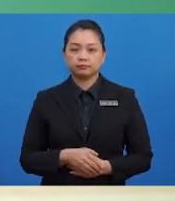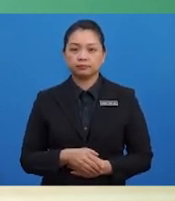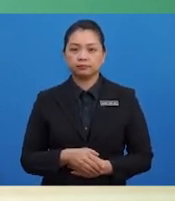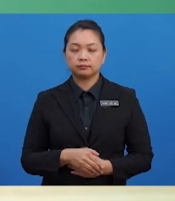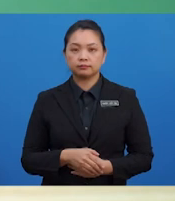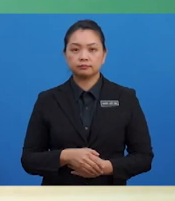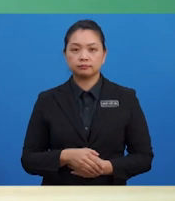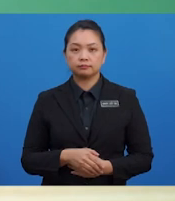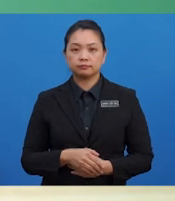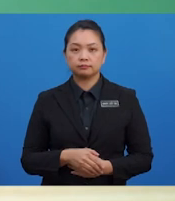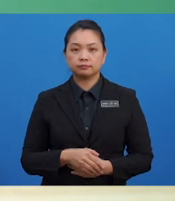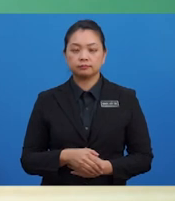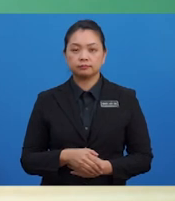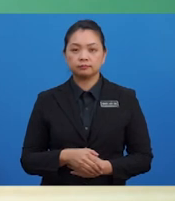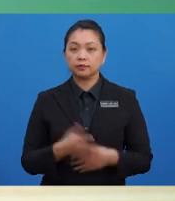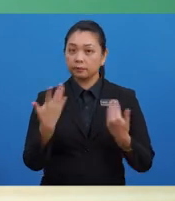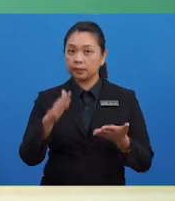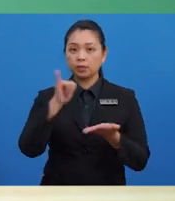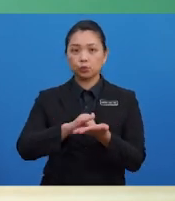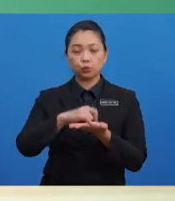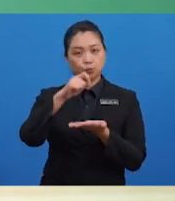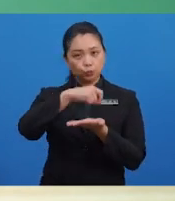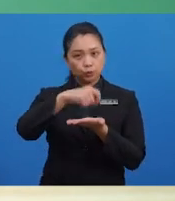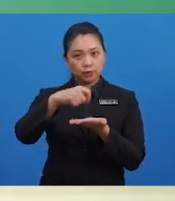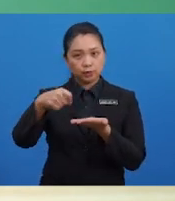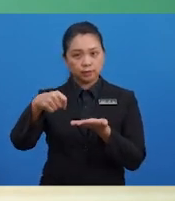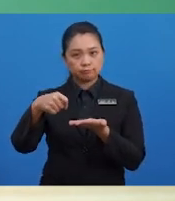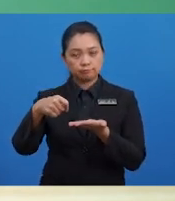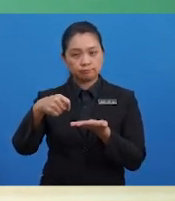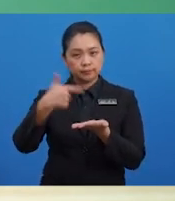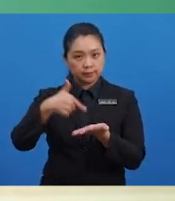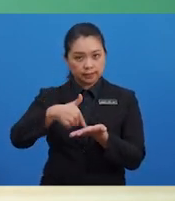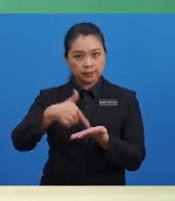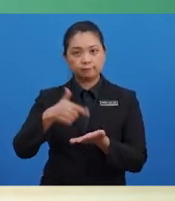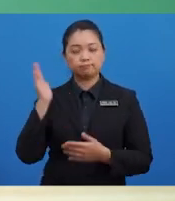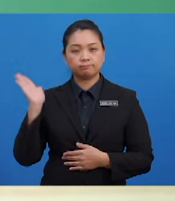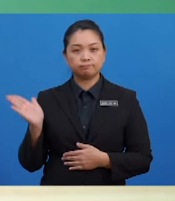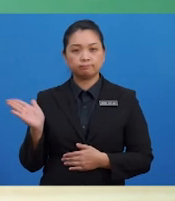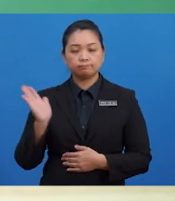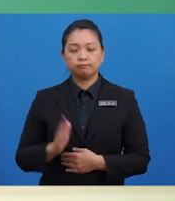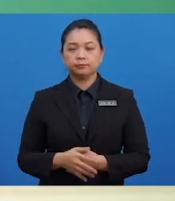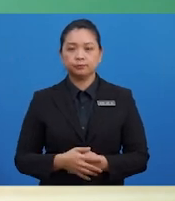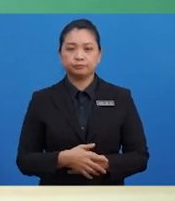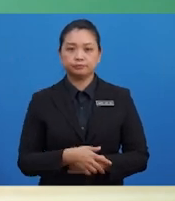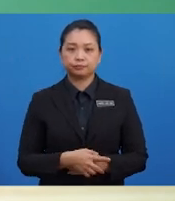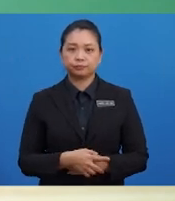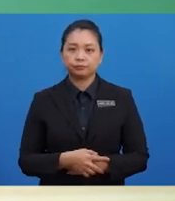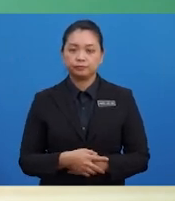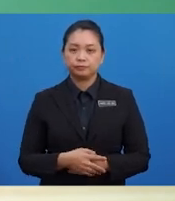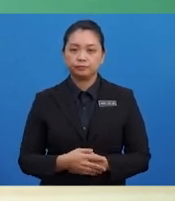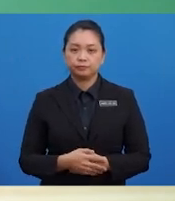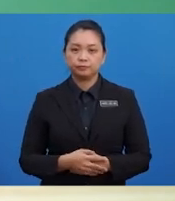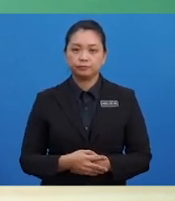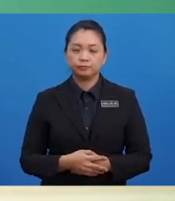Setelah itu, tuliskan jumlah angka imbangan di kedua-dua belah debit dan kredit.